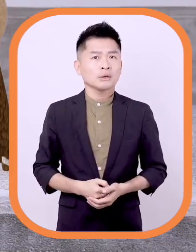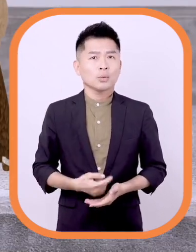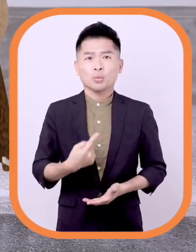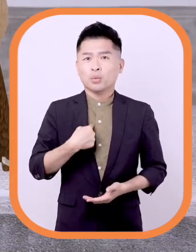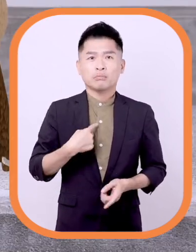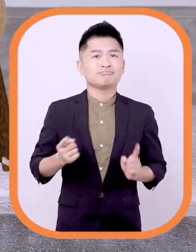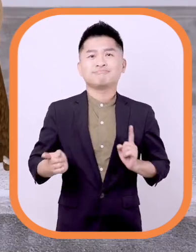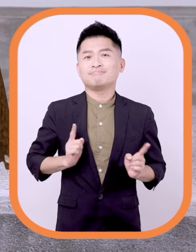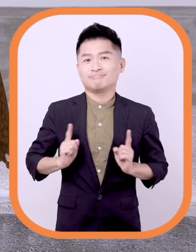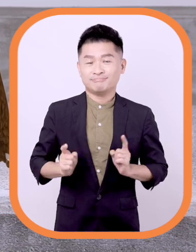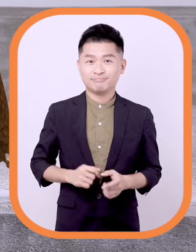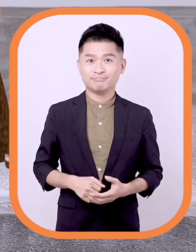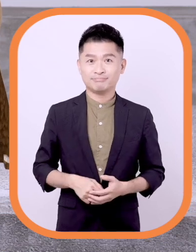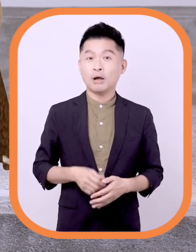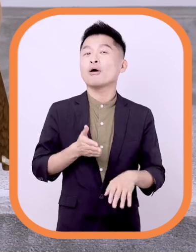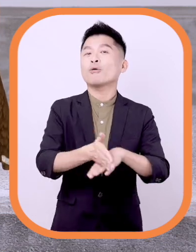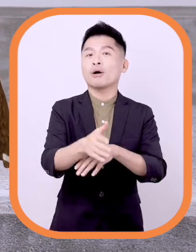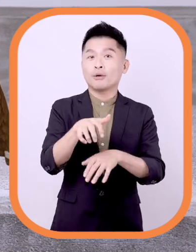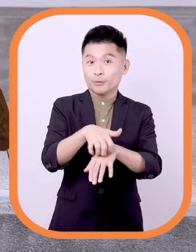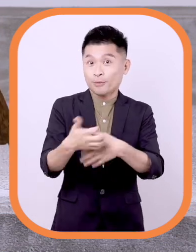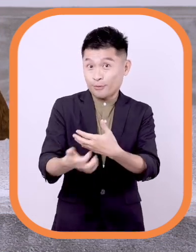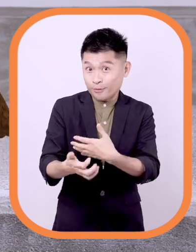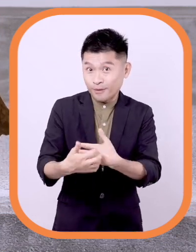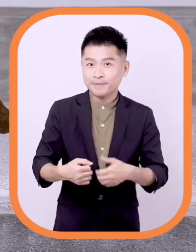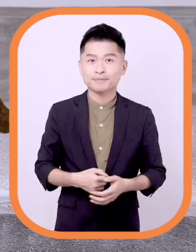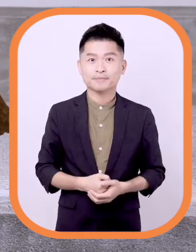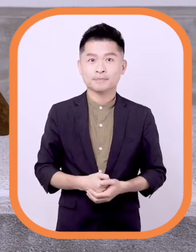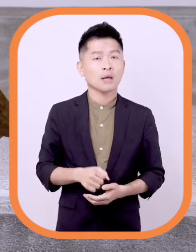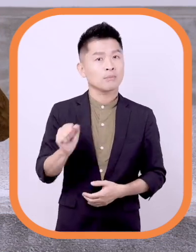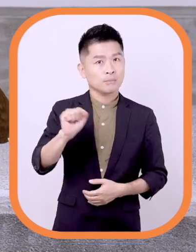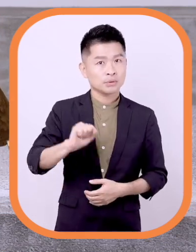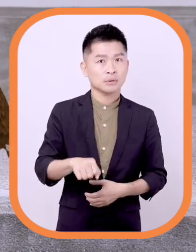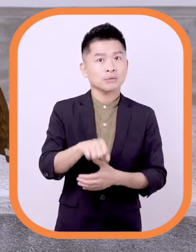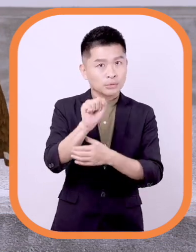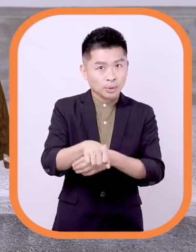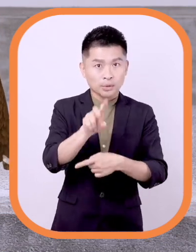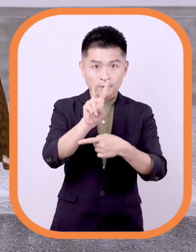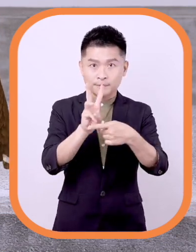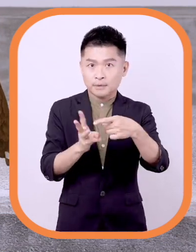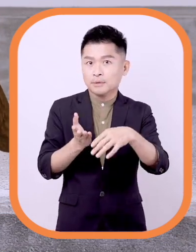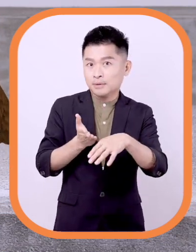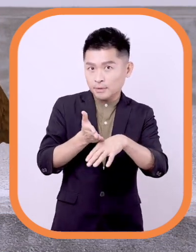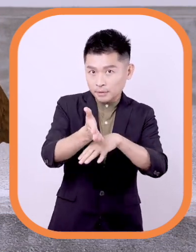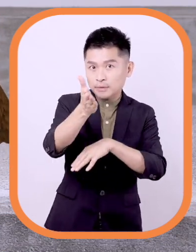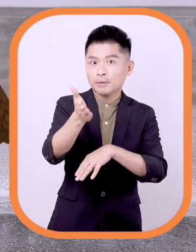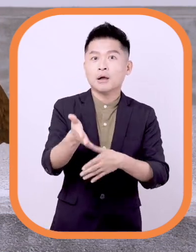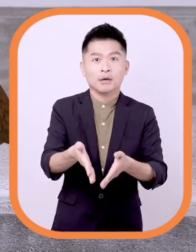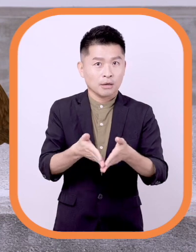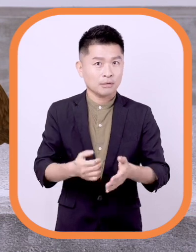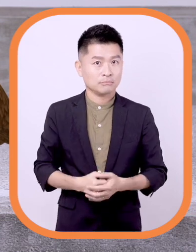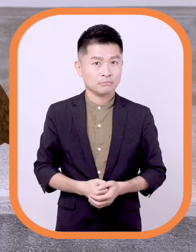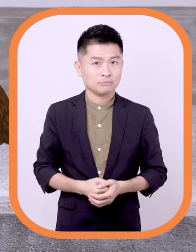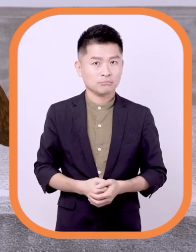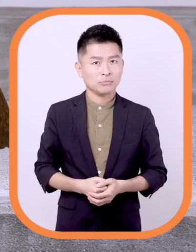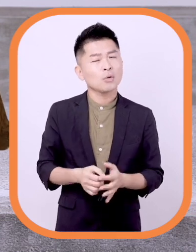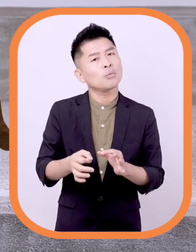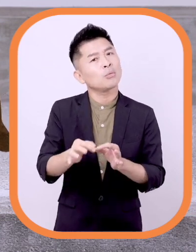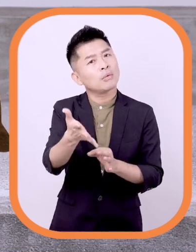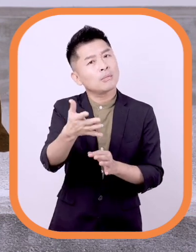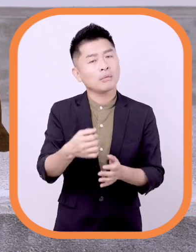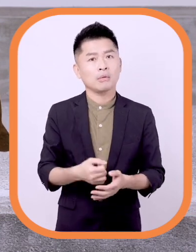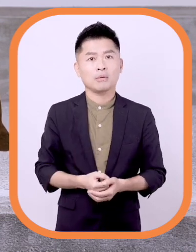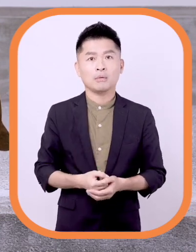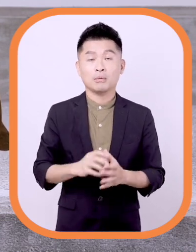绝呃 我 我都无所谓哦那就通过吃芋头火锅咯不行 要有超过三分之二的同意才算成立